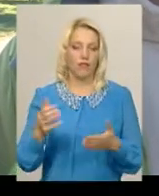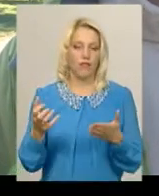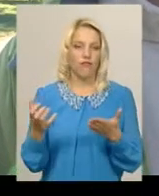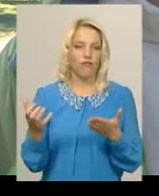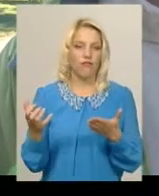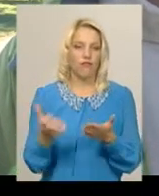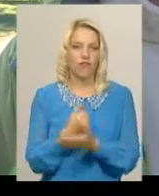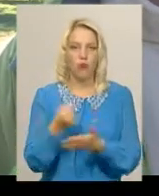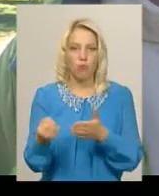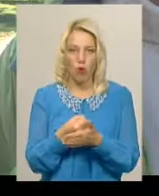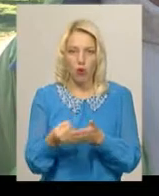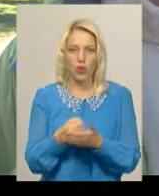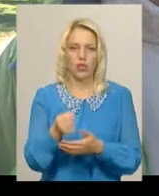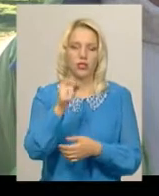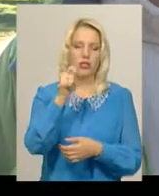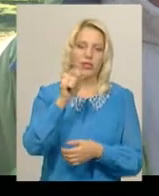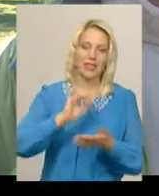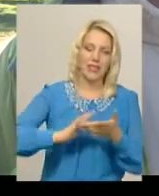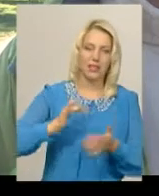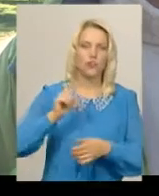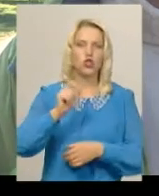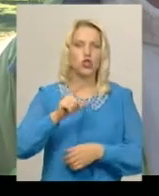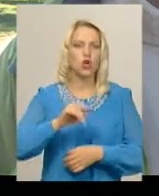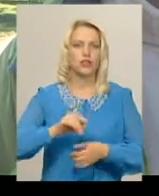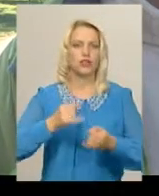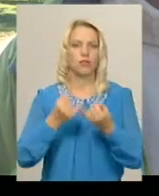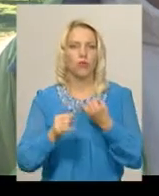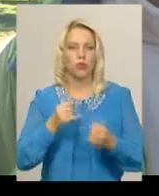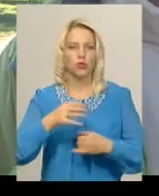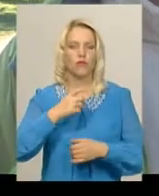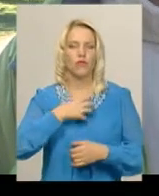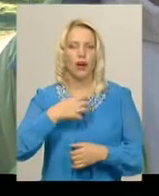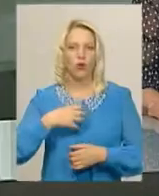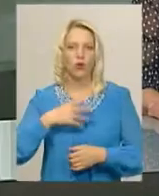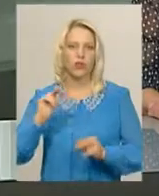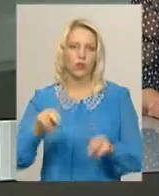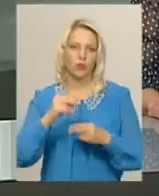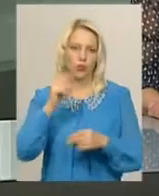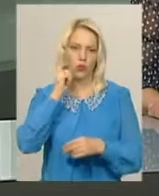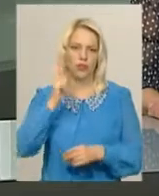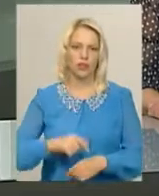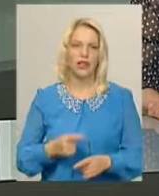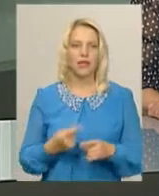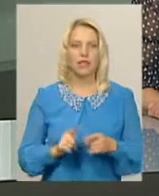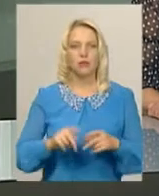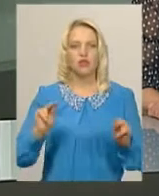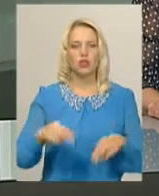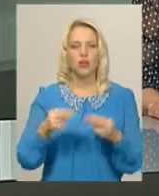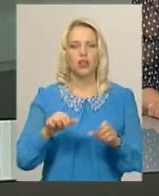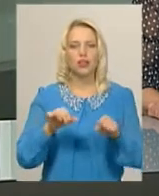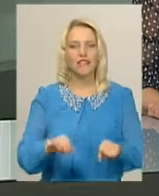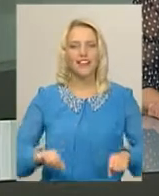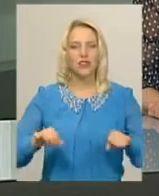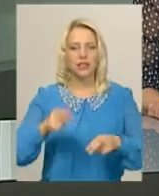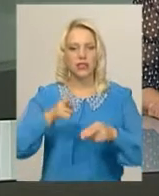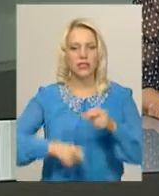вибороли срібні, золоті і бронзові нагороди на чемпіонатах України. Цим чемпіонатом висловальники